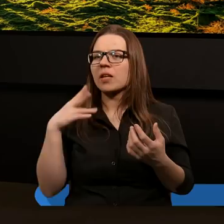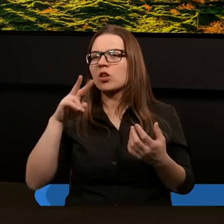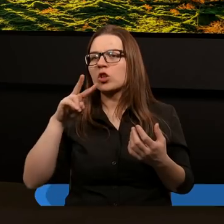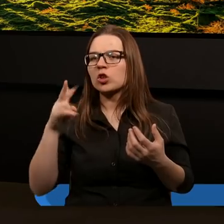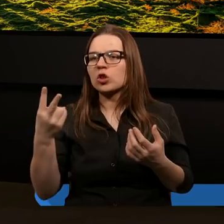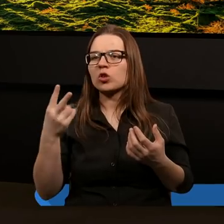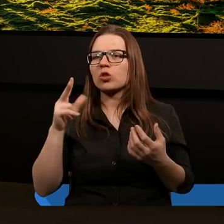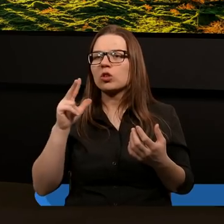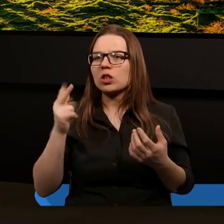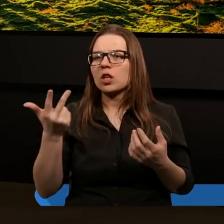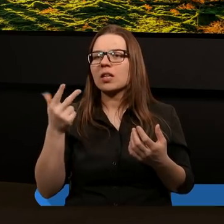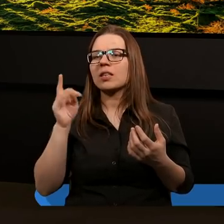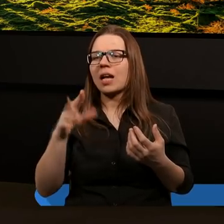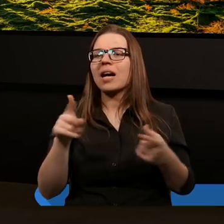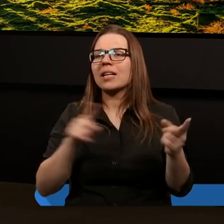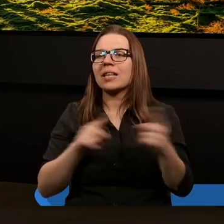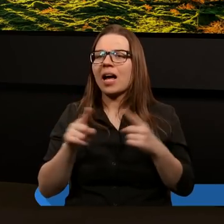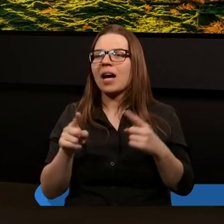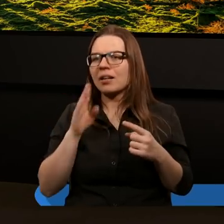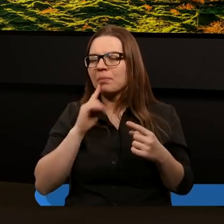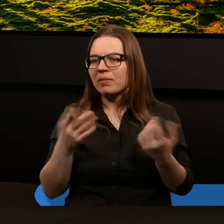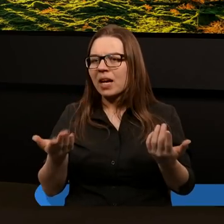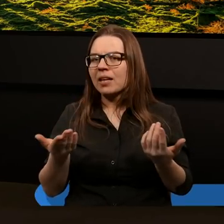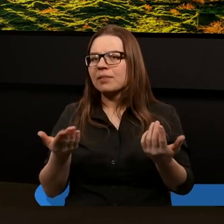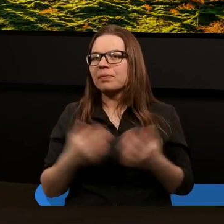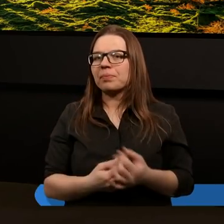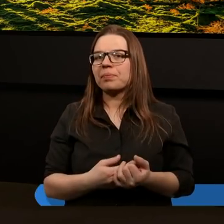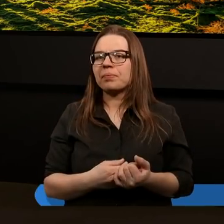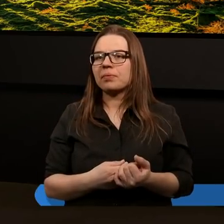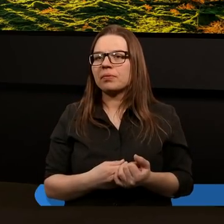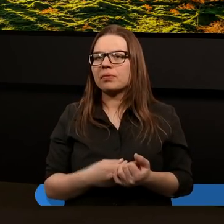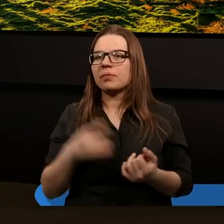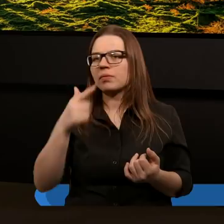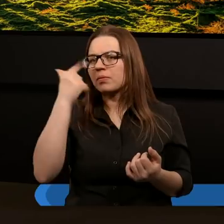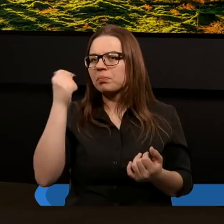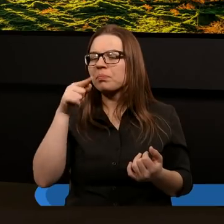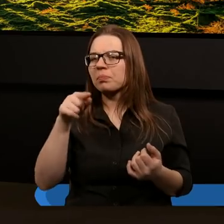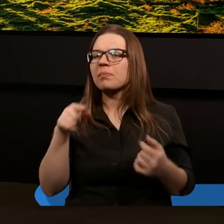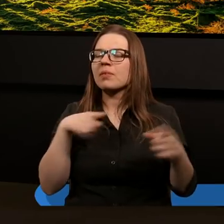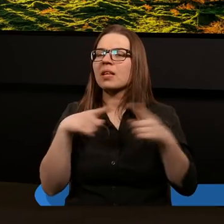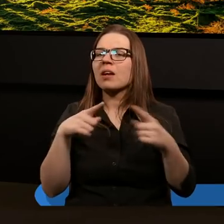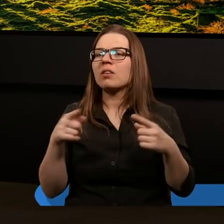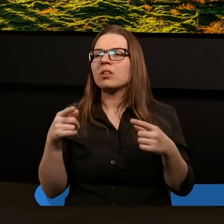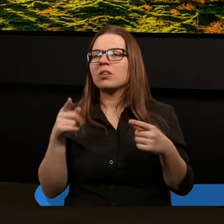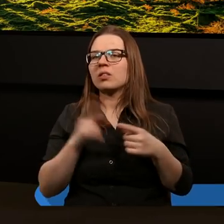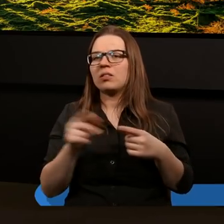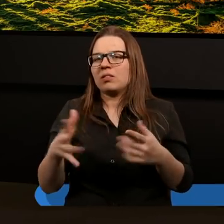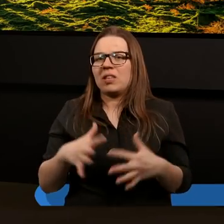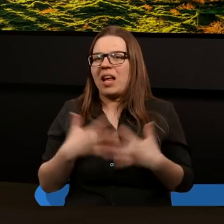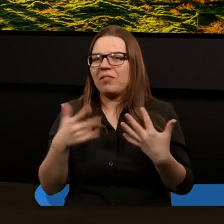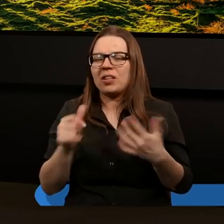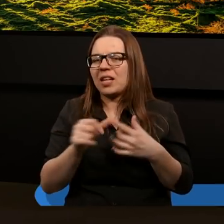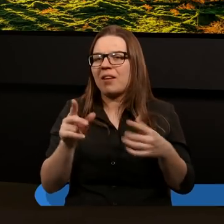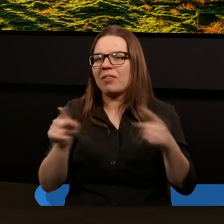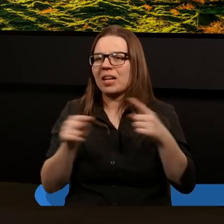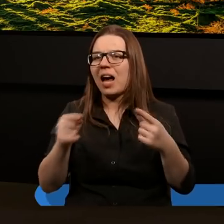drugi i trzeci taki znak. Prawda? Pamiętajmy, że te znaki w przyrodzie, ludzie są wrażliwi na